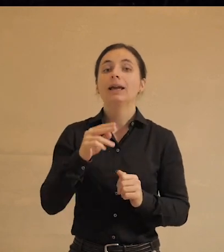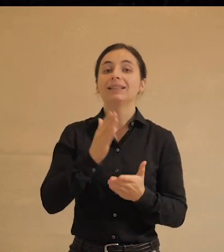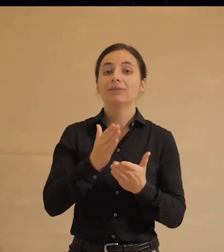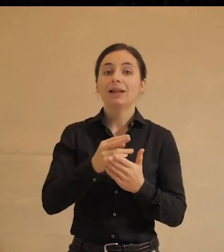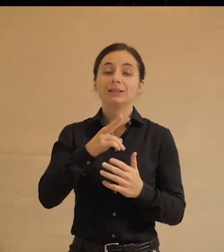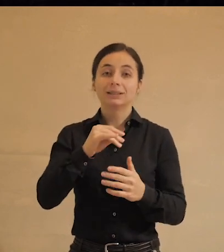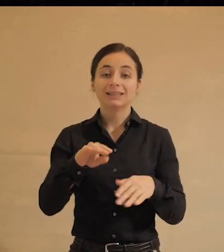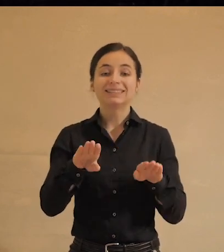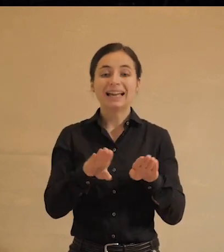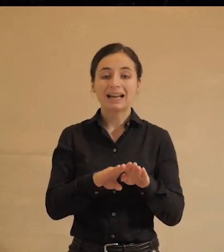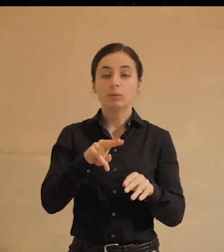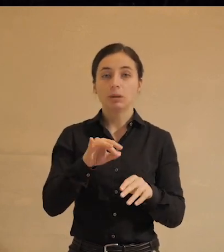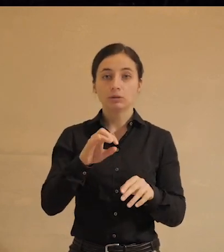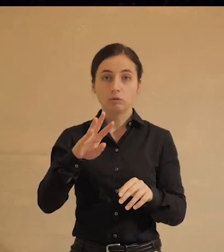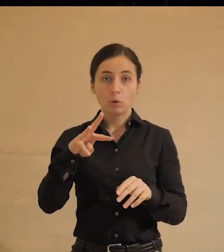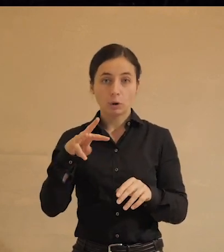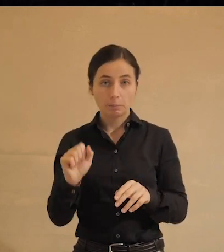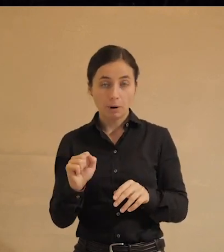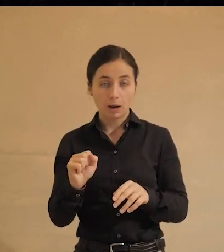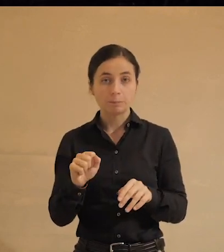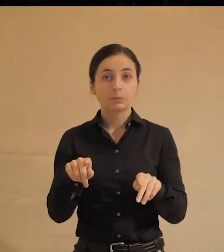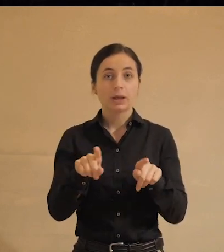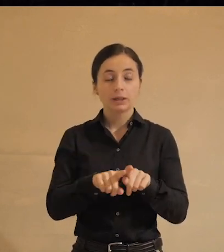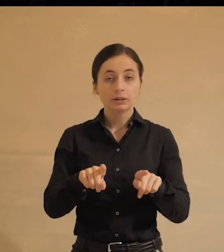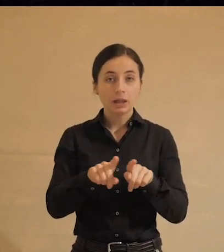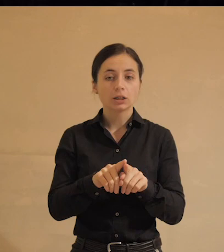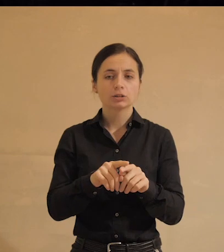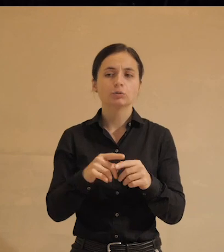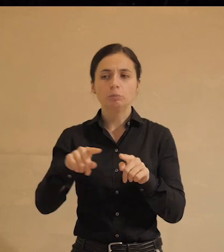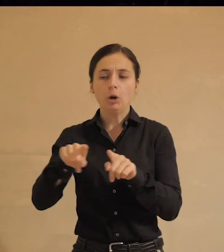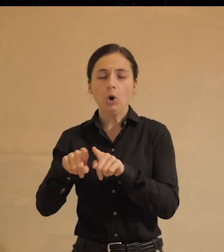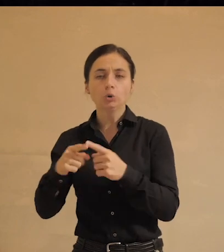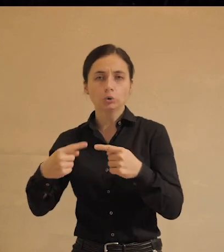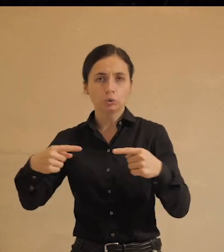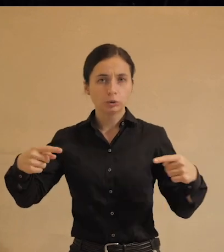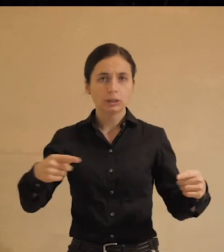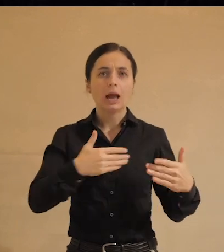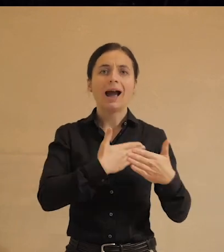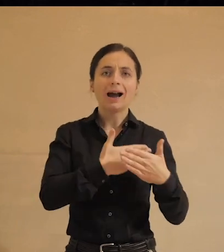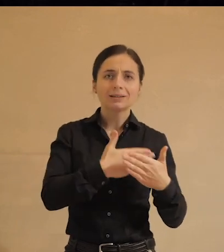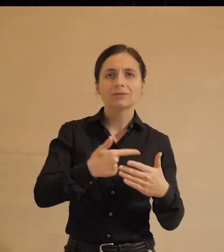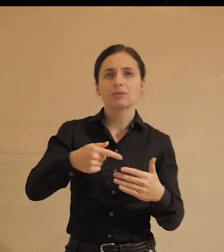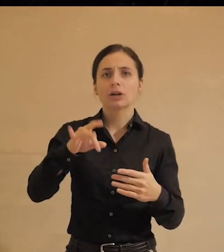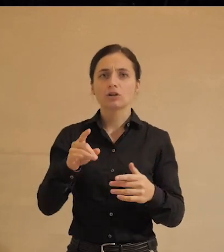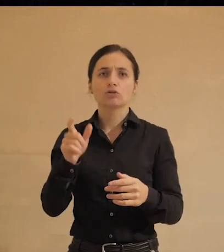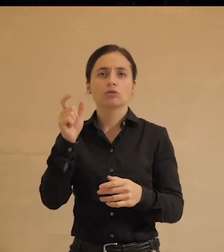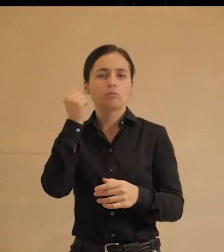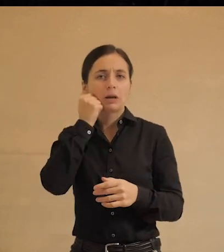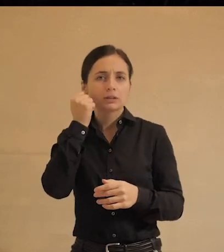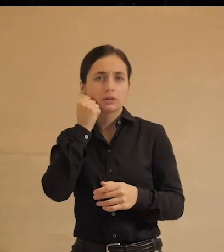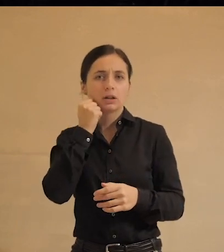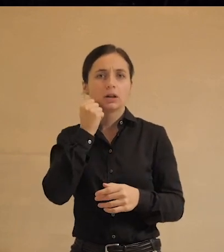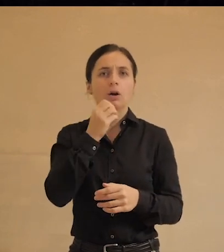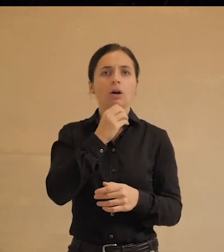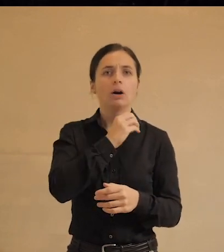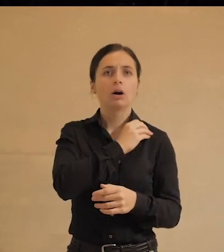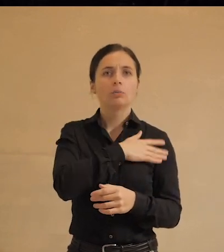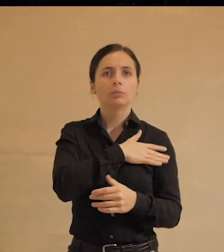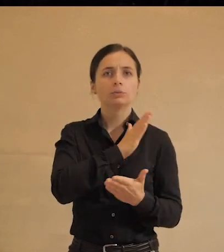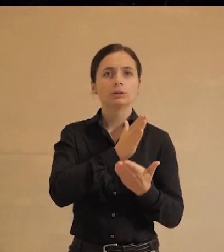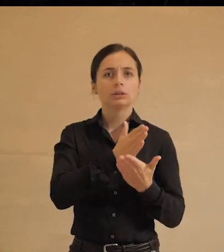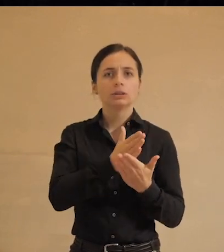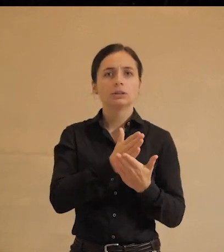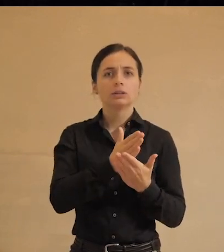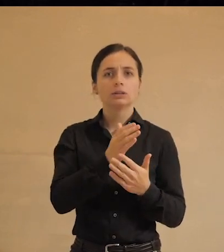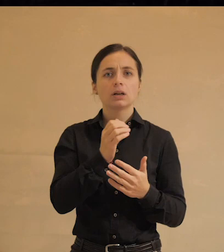ли такого рода платформы и также там похожие на них всякие активные гражданины в Москве? В Петербурге есть что-то похожее на активный